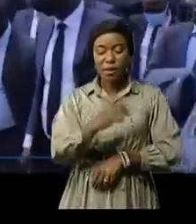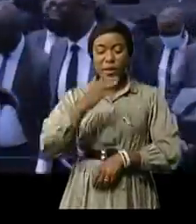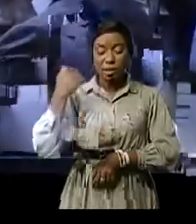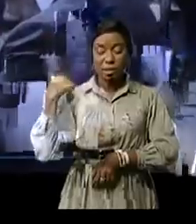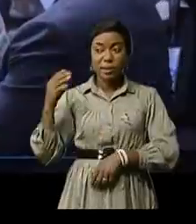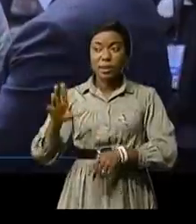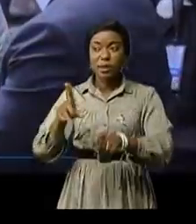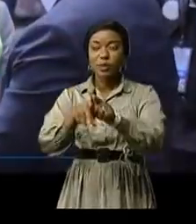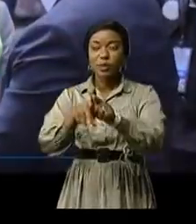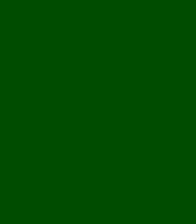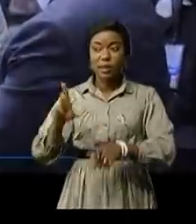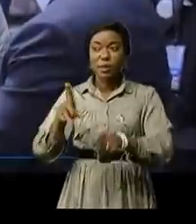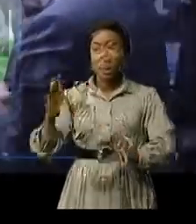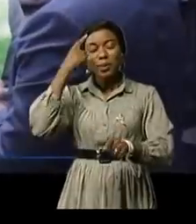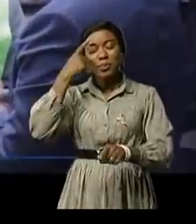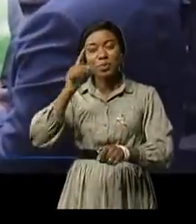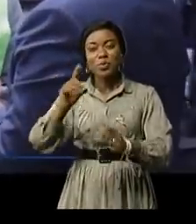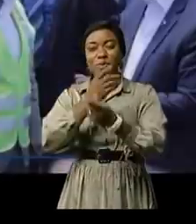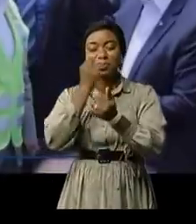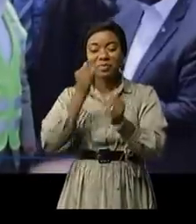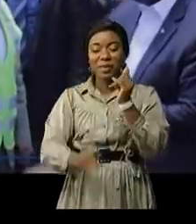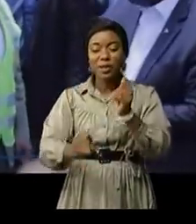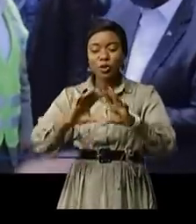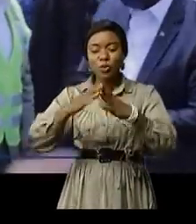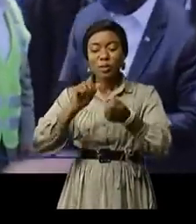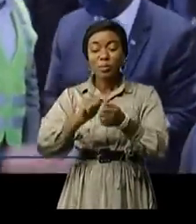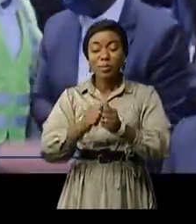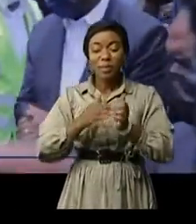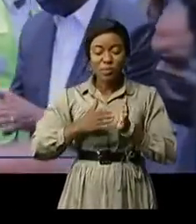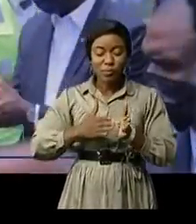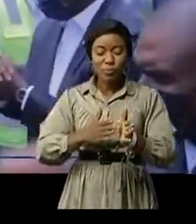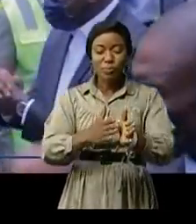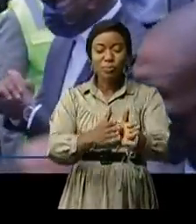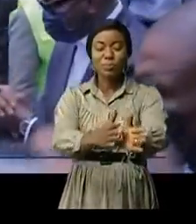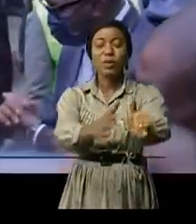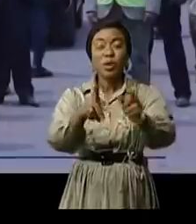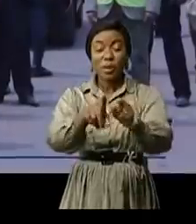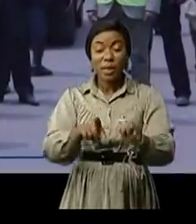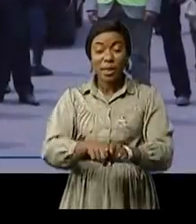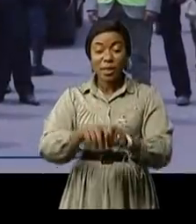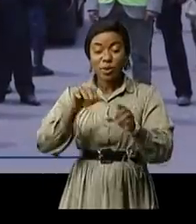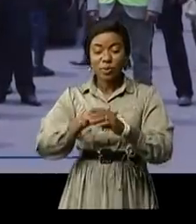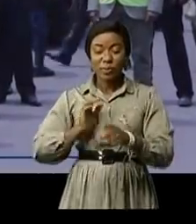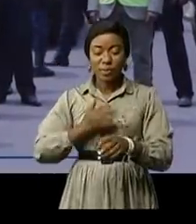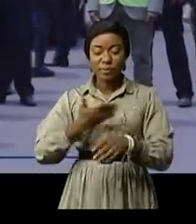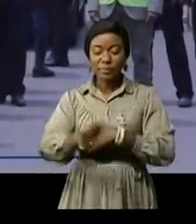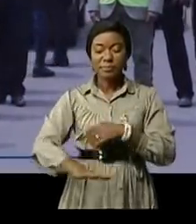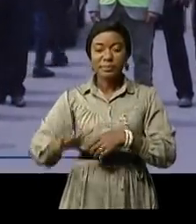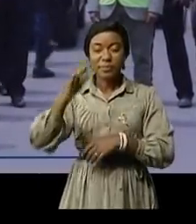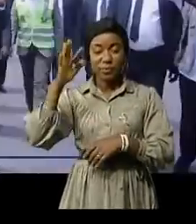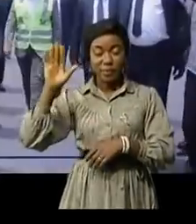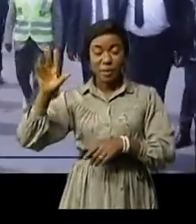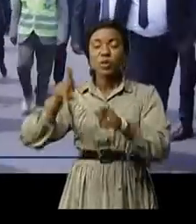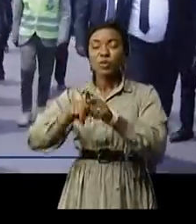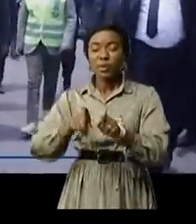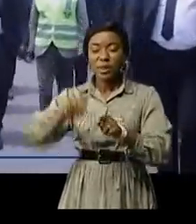Tshiseké de Chulombo. Et pour résoudre les problèmes des embouteillages à travers la capitale, le Premier ministre Jean-Michel Samaloukonde